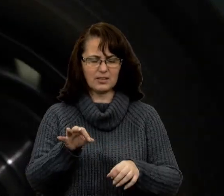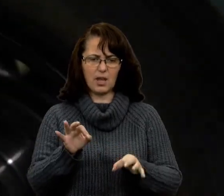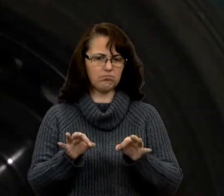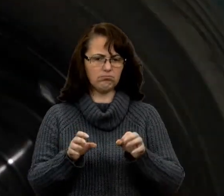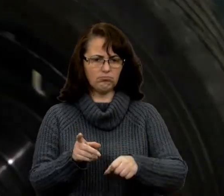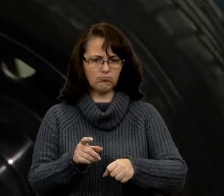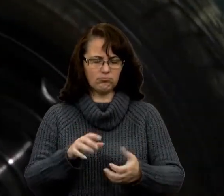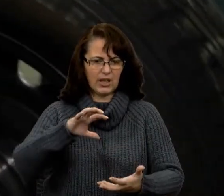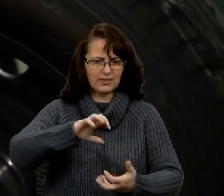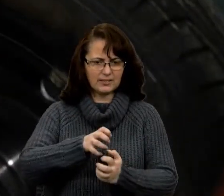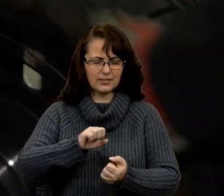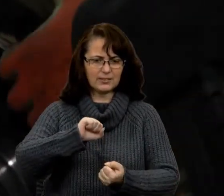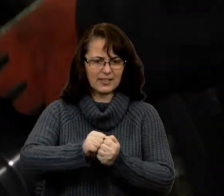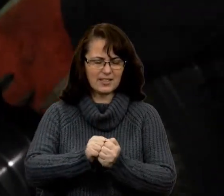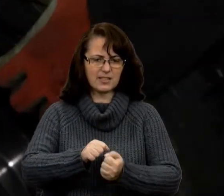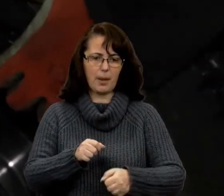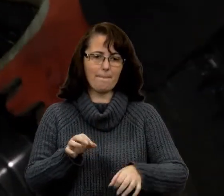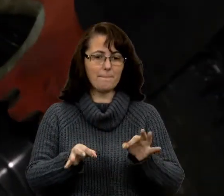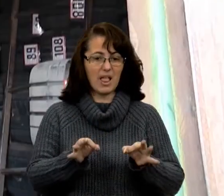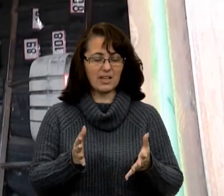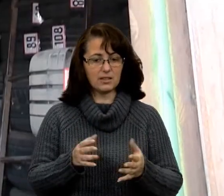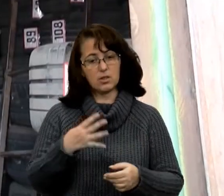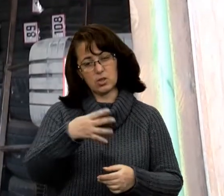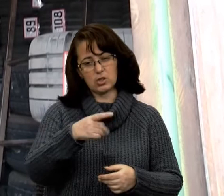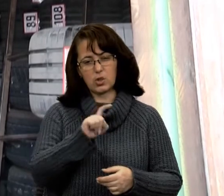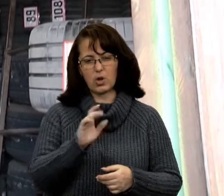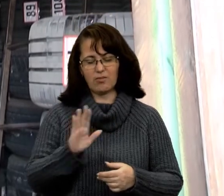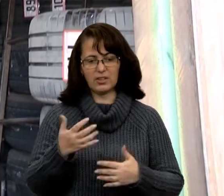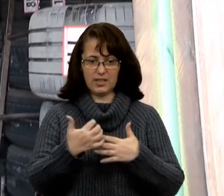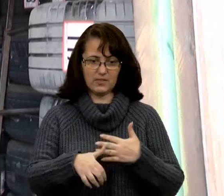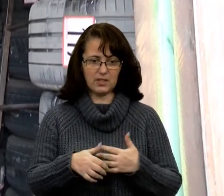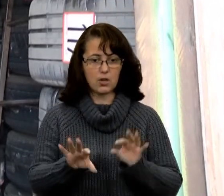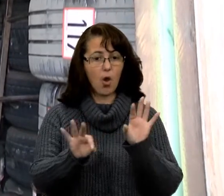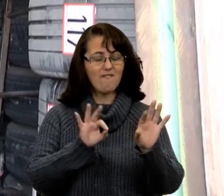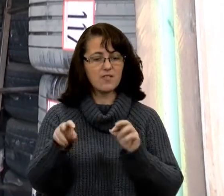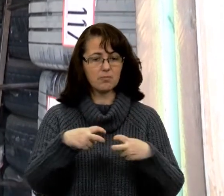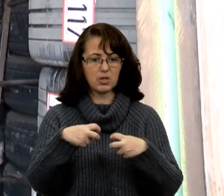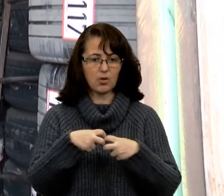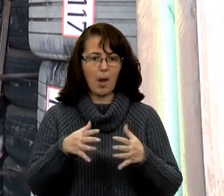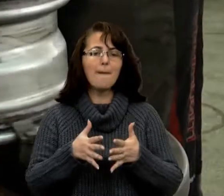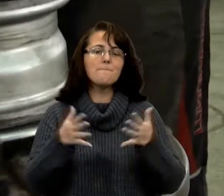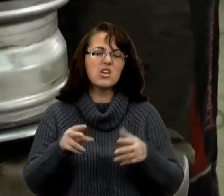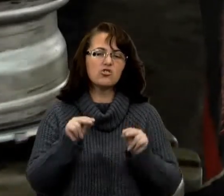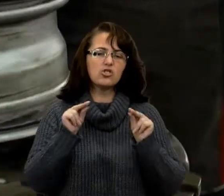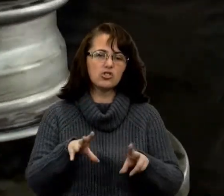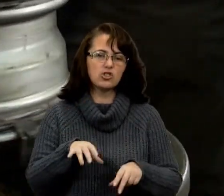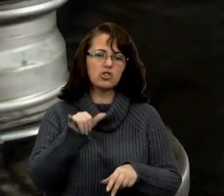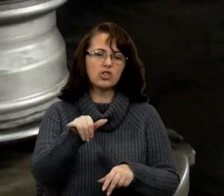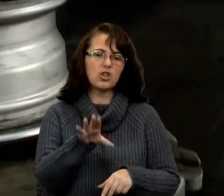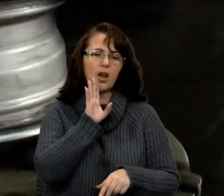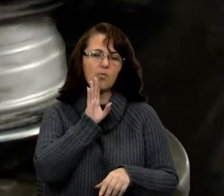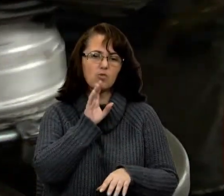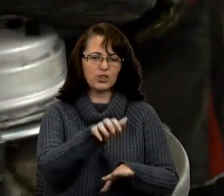процедуру виконує профі, може це зробити за 40 хвилин. Вибір же гуми, напевно, більший, ніж у жінки зі взуття, на будь-який